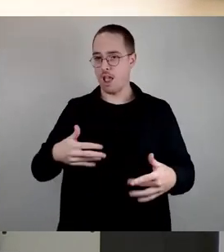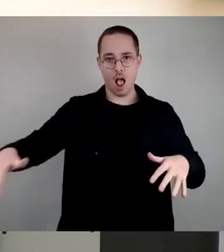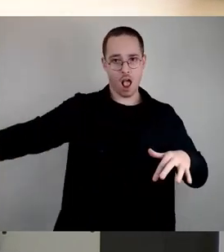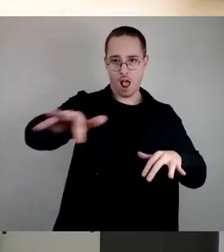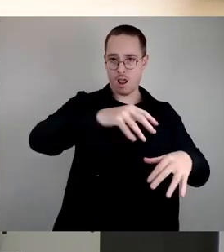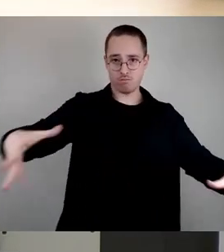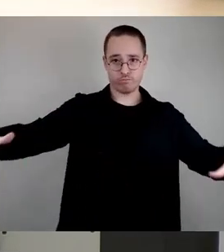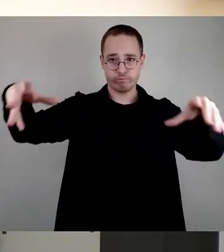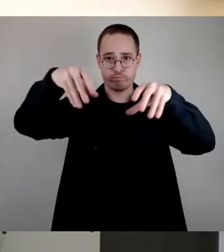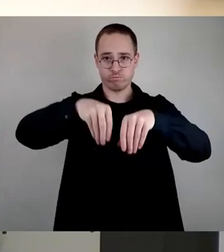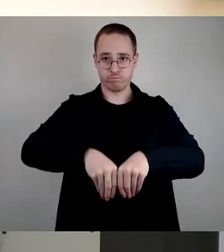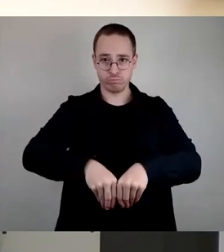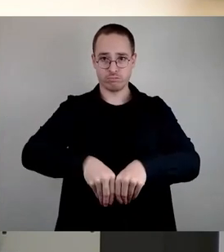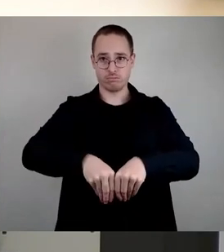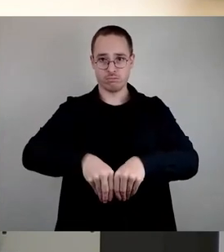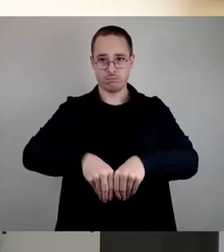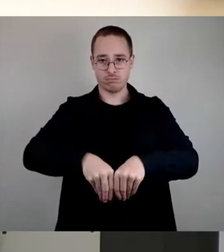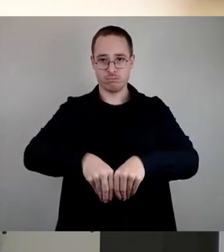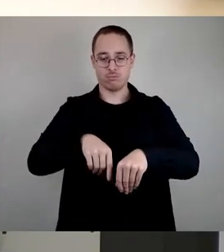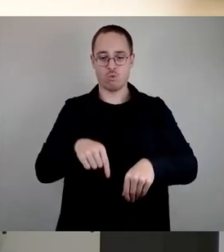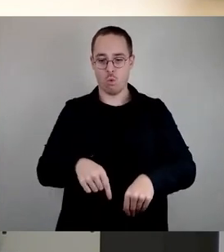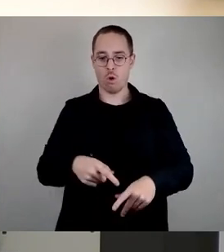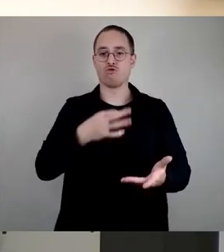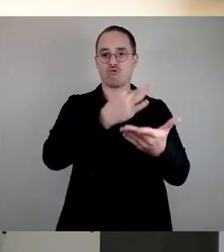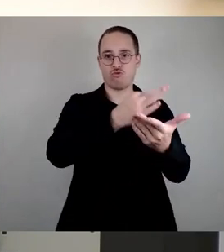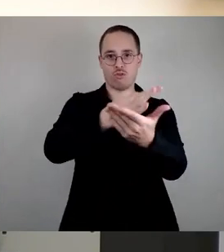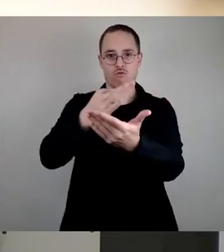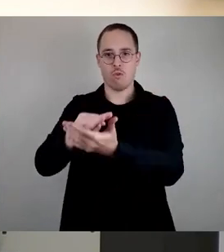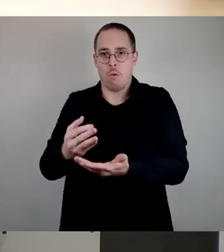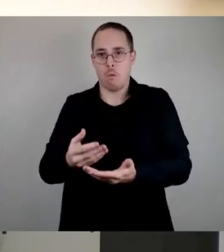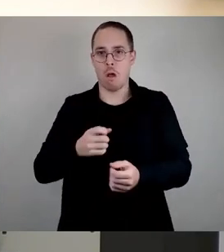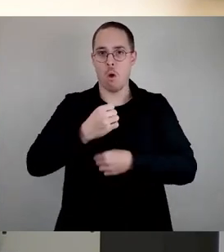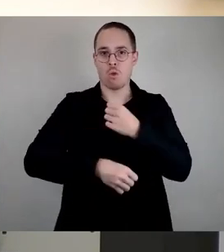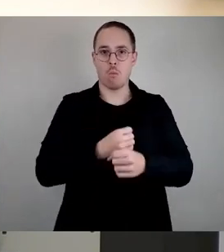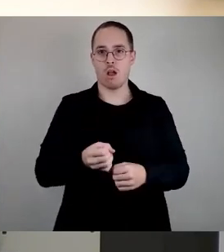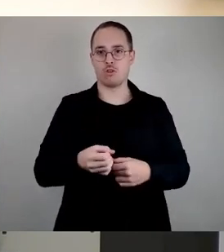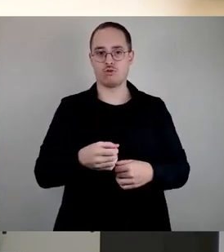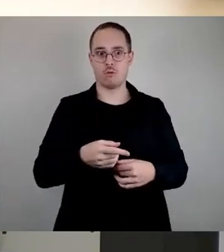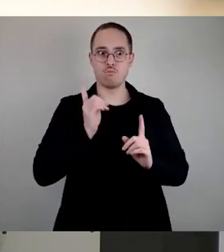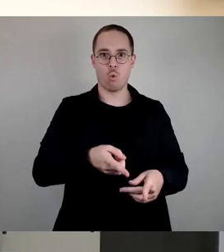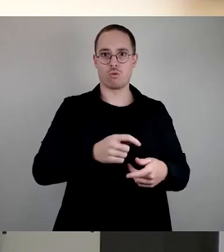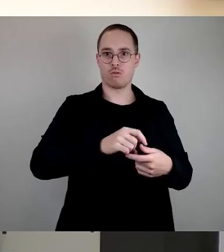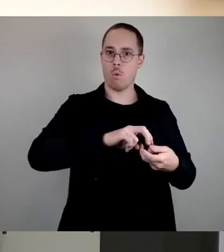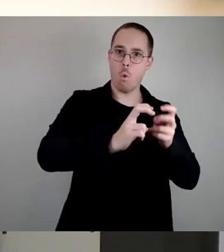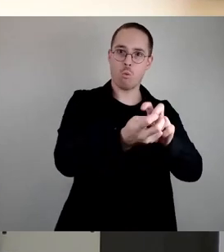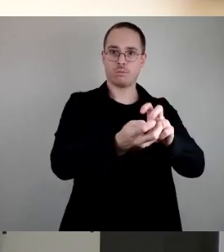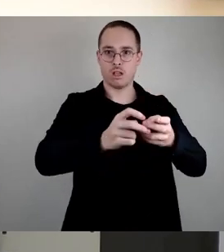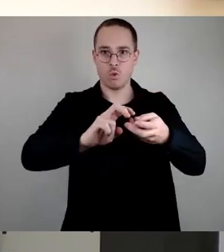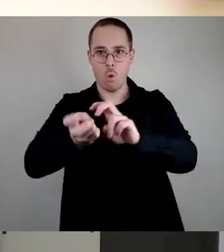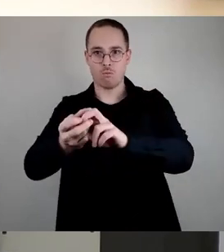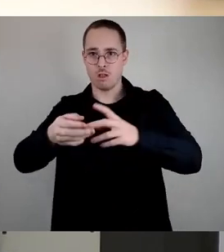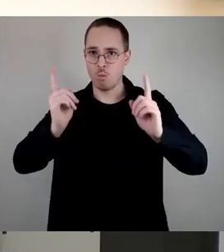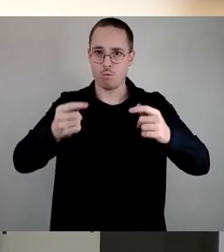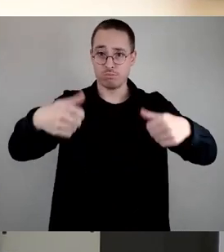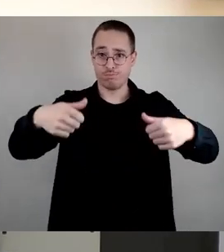der das aufnimmt, der die Standorte nicht automatisch jetzt entsprechend zur Umsetzung bringt. Das ist auch klar, weil, wie gesagt, das Geld natürlich nicht